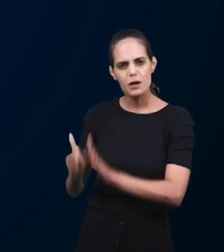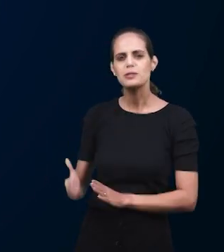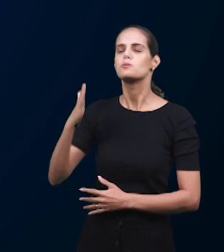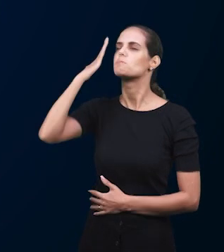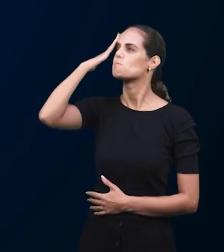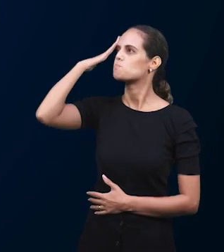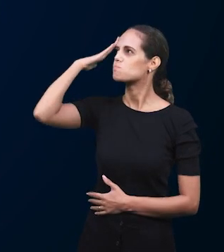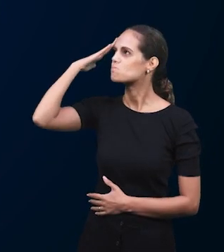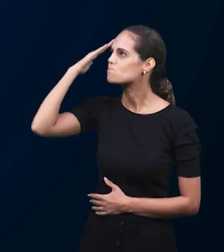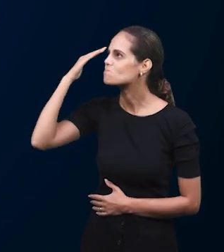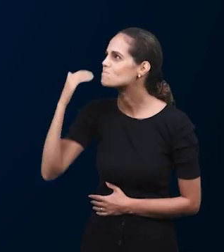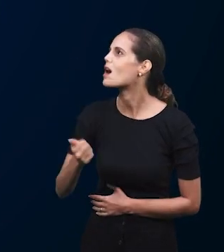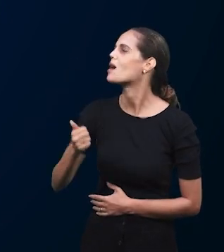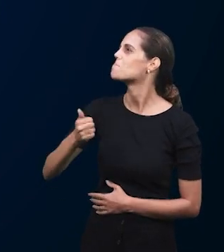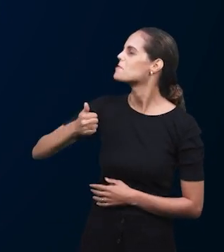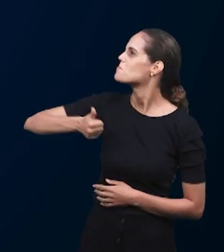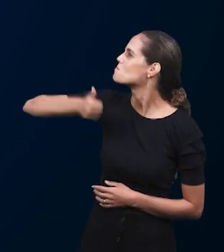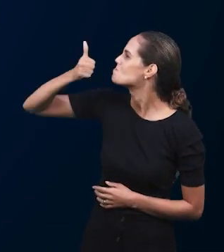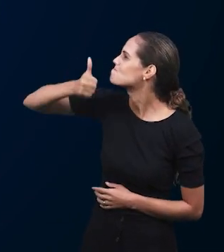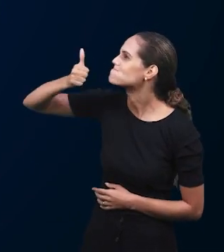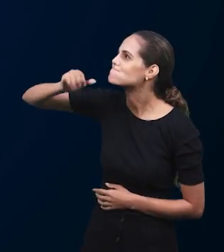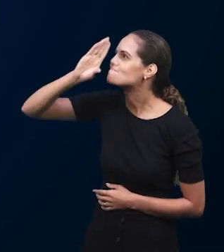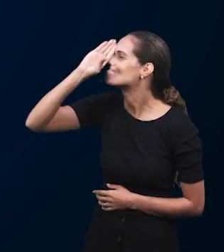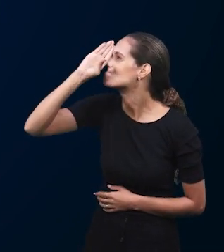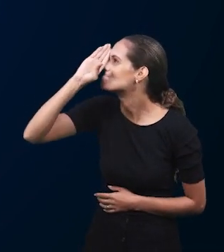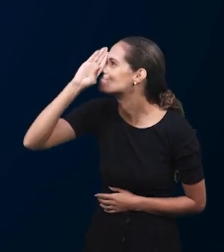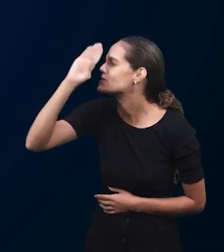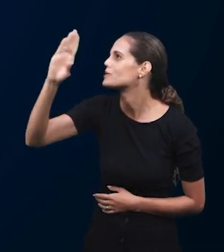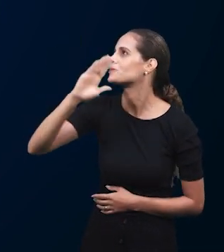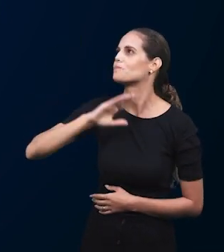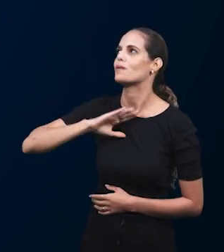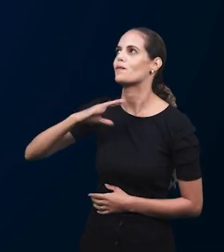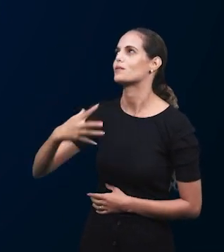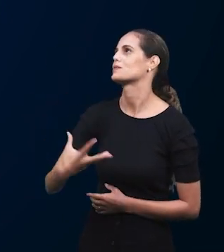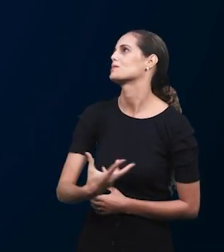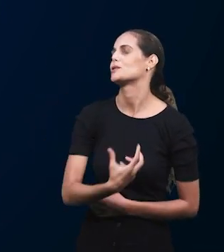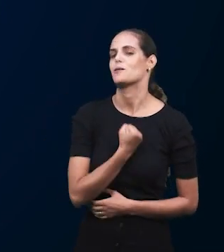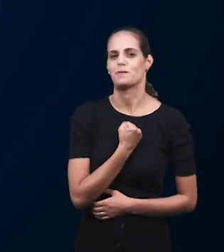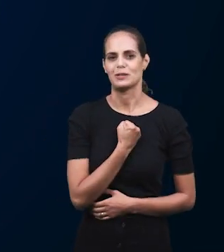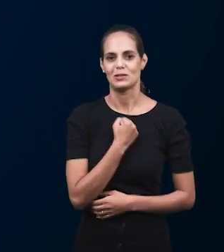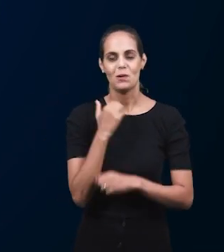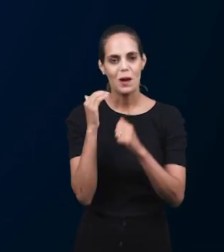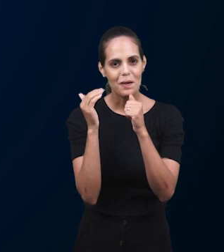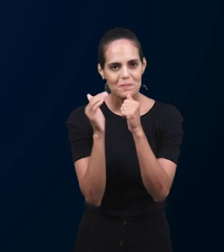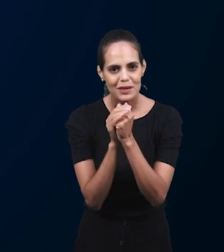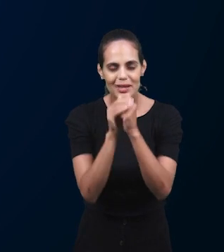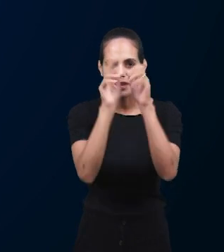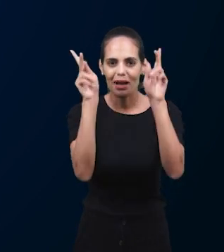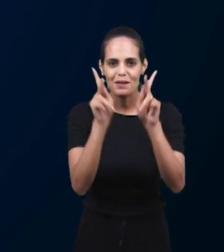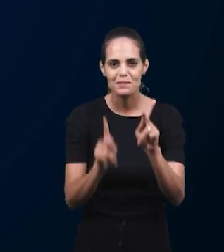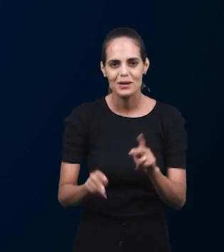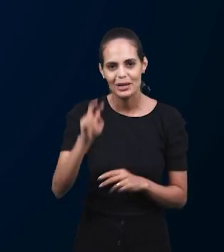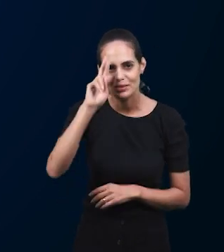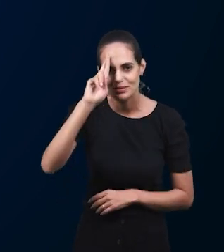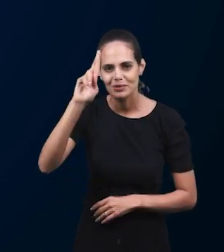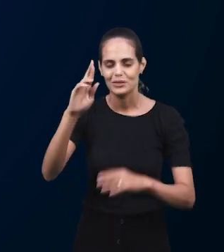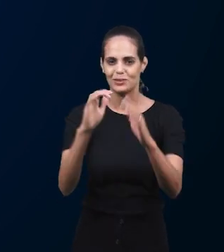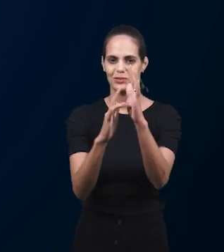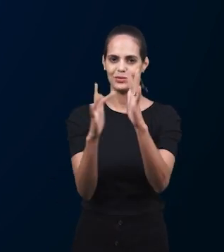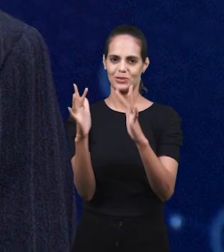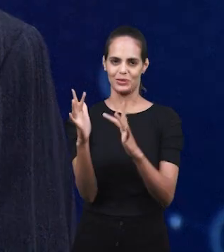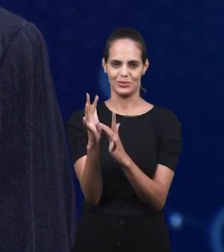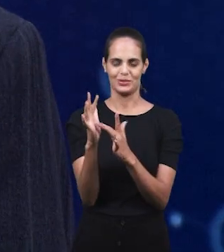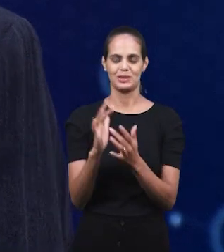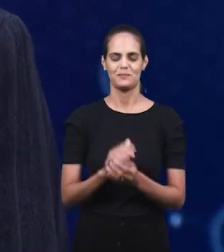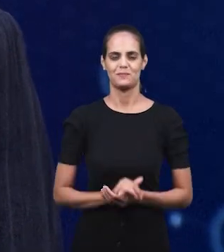остаток, который признает, что нет ничего более драгоценного, чем наше спасение. Аминь, возлюбленный мир,